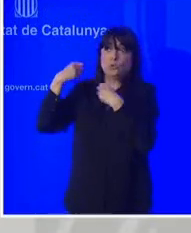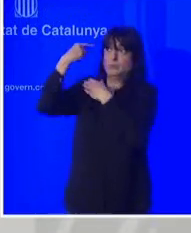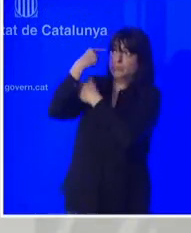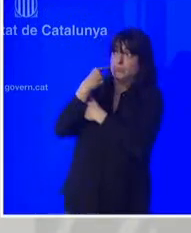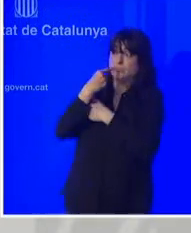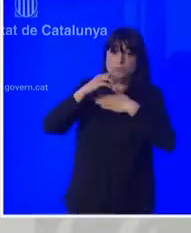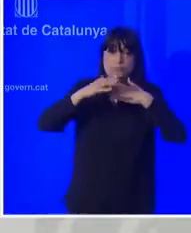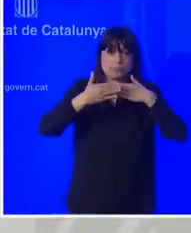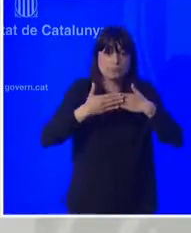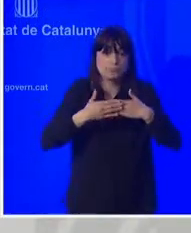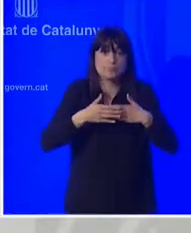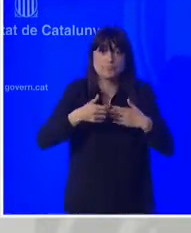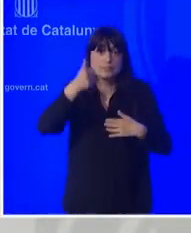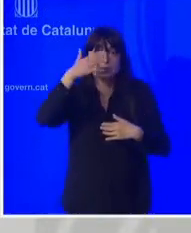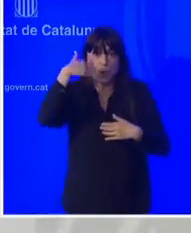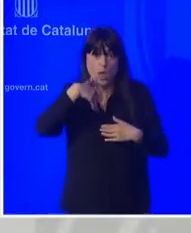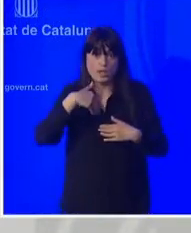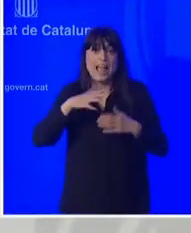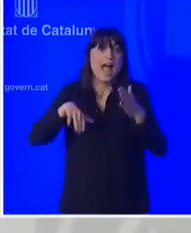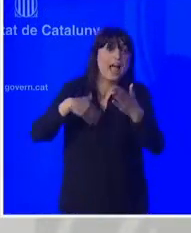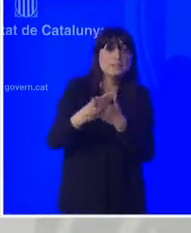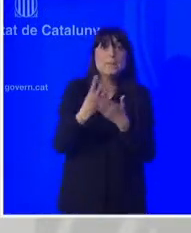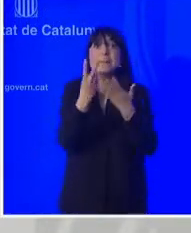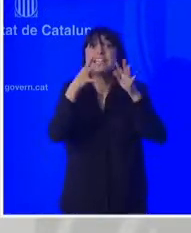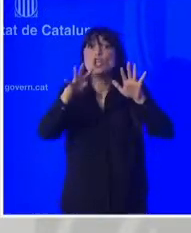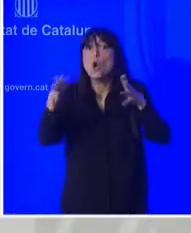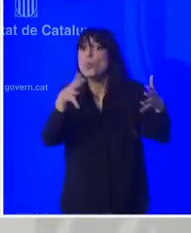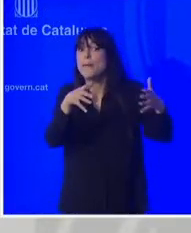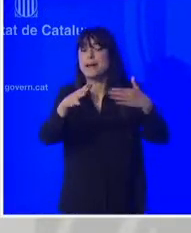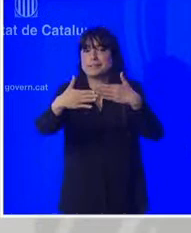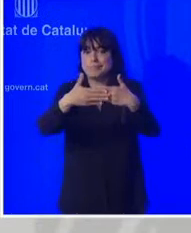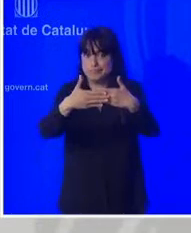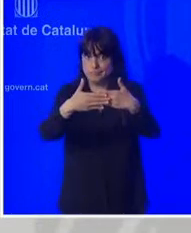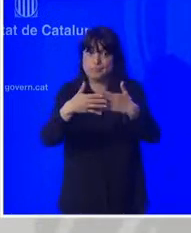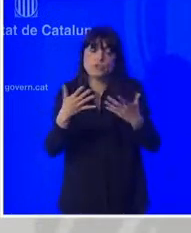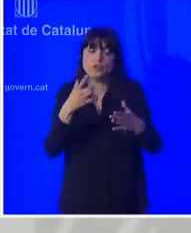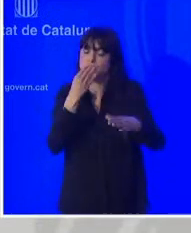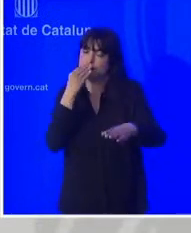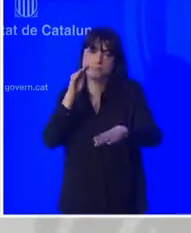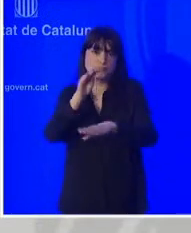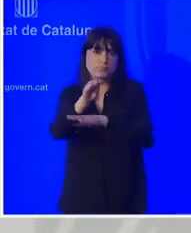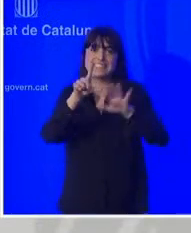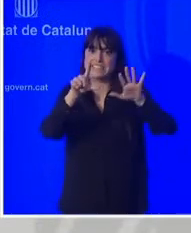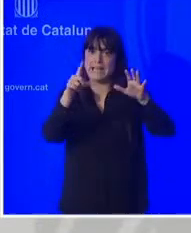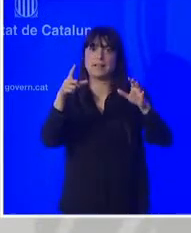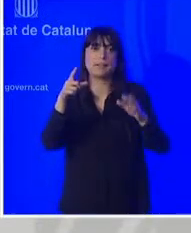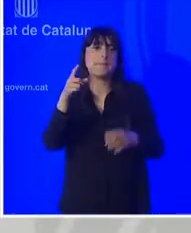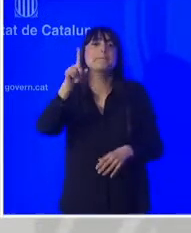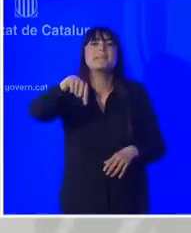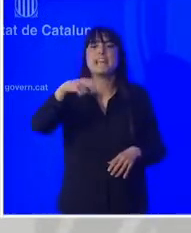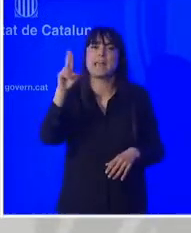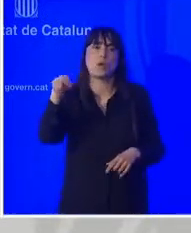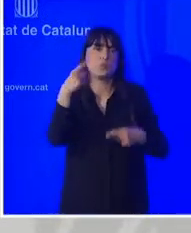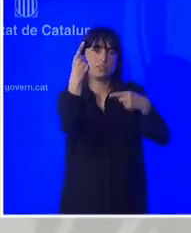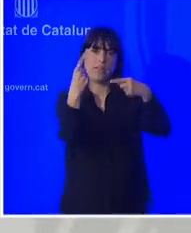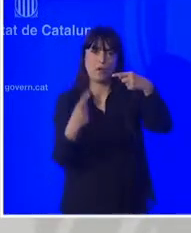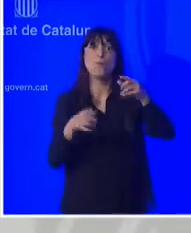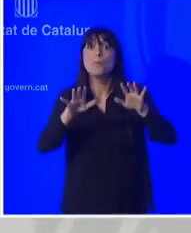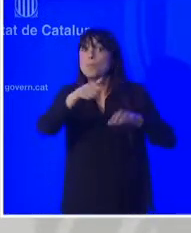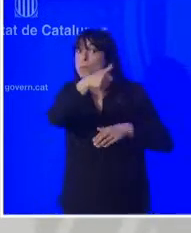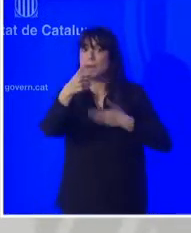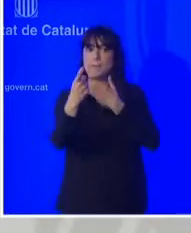estan vigents, recordem-ho, fins al proper 29 de març. Actualment, aquesta línia d'ajuts està en fase de tramitació de les sol·licituds